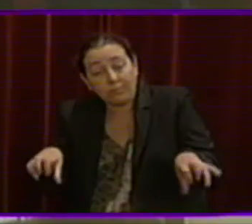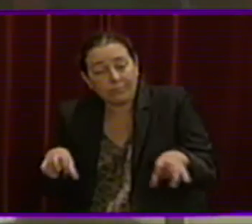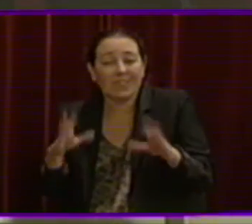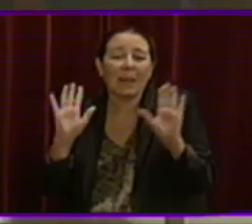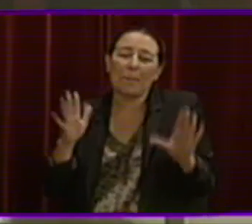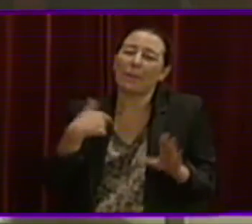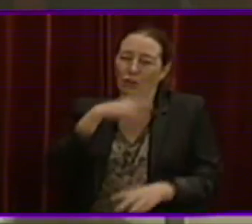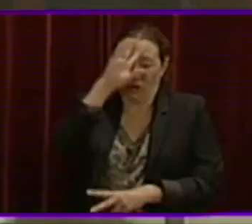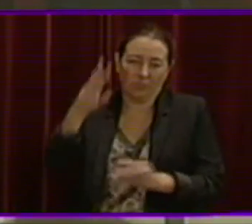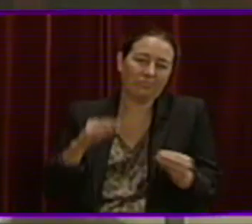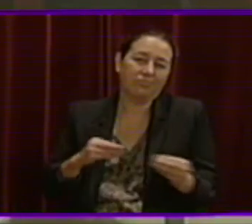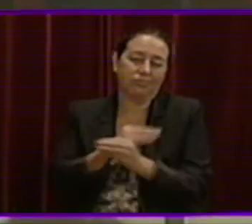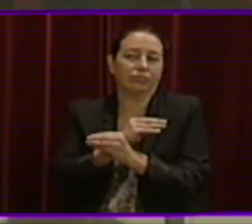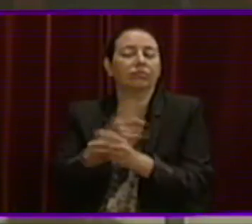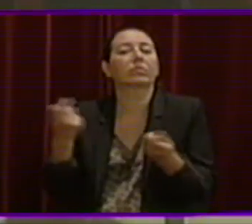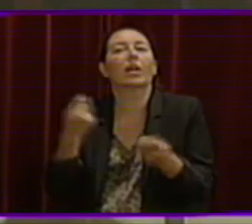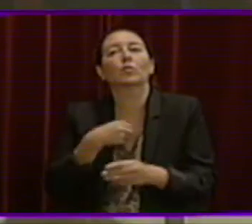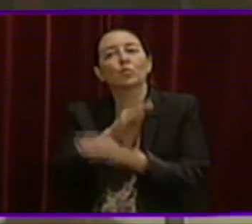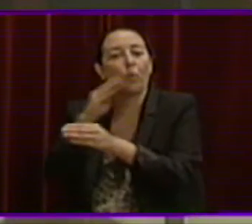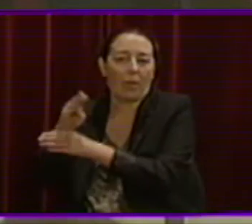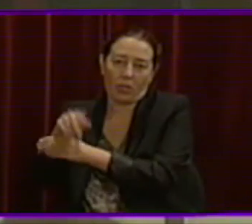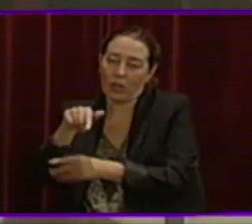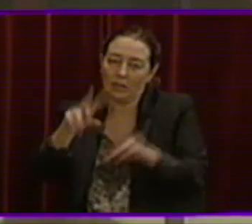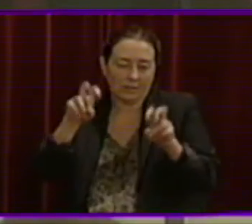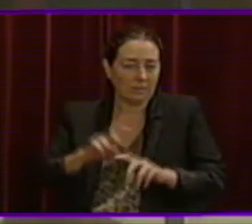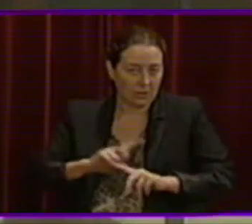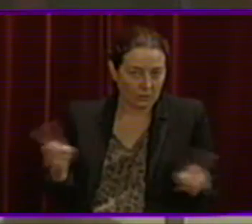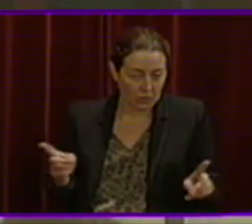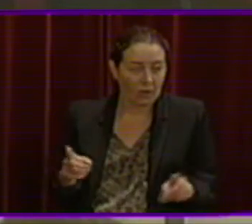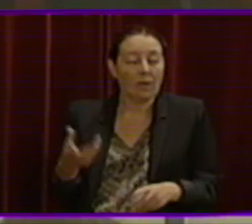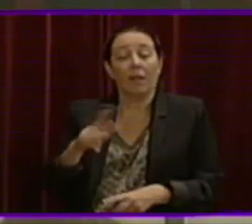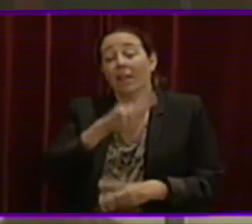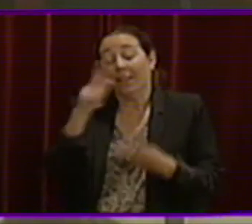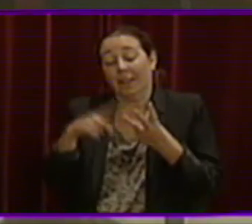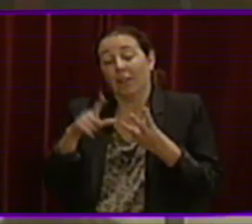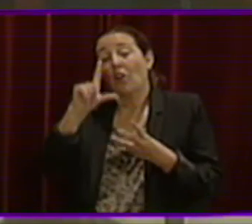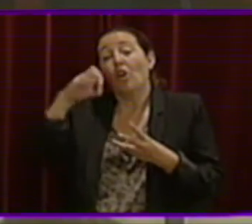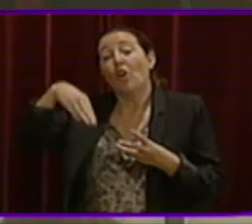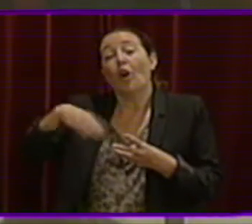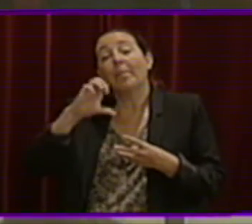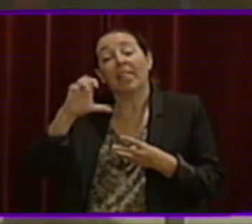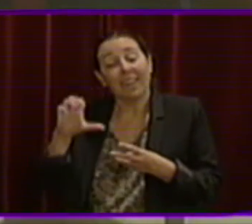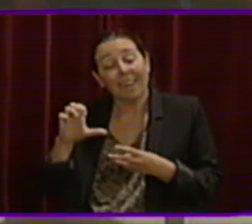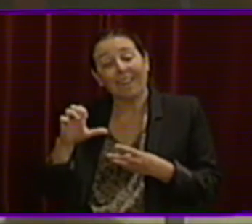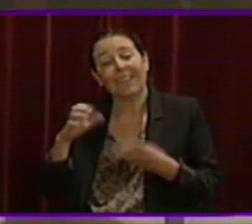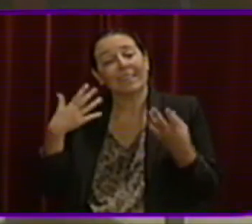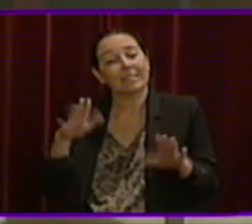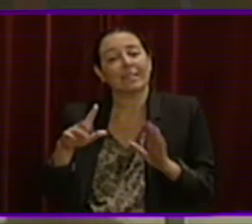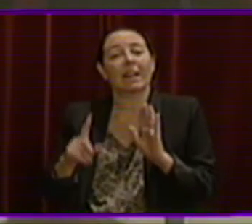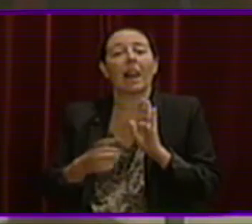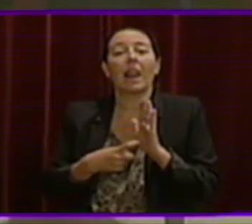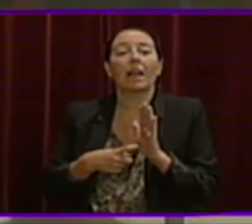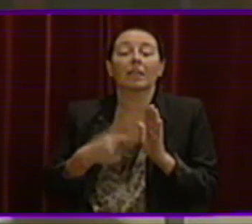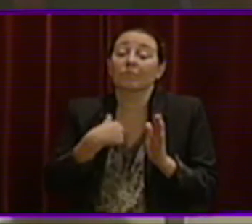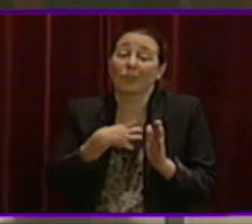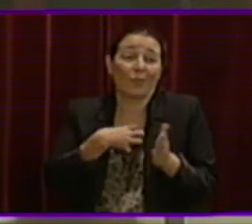comparteix l'idea de concert educatiu en aquest aspecte. En tercer lloc, és evident que l'OMONFE és una llei que malauradament jo no puc derrogar.